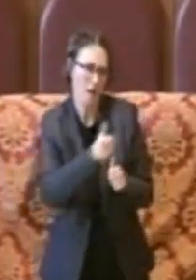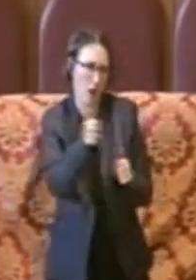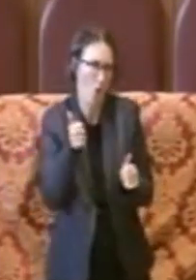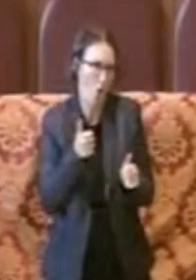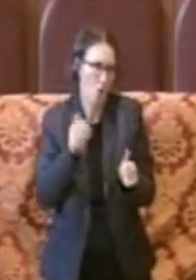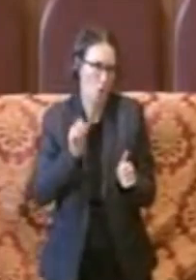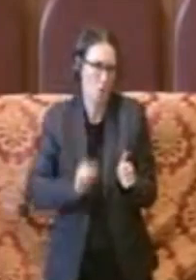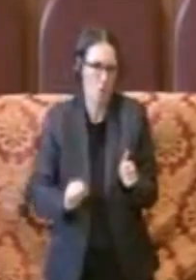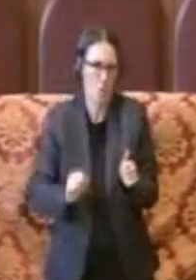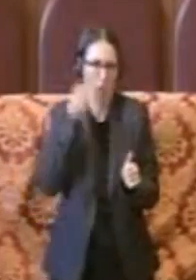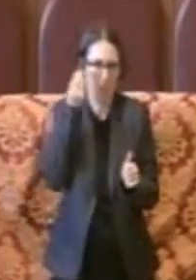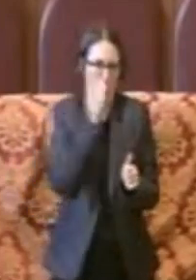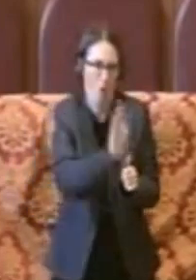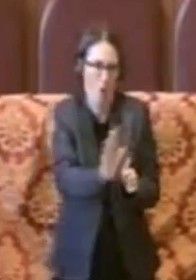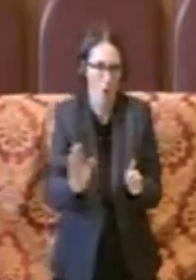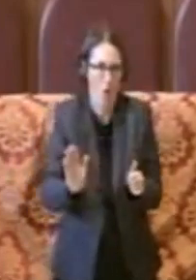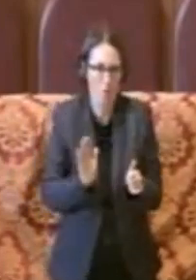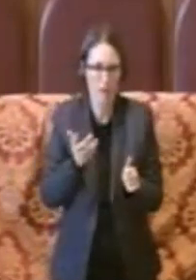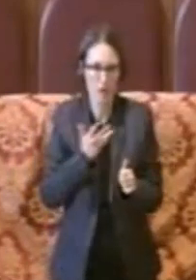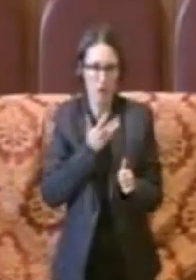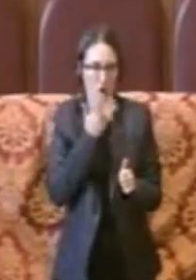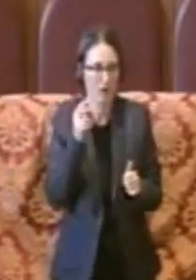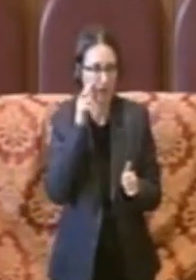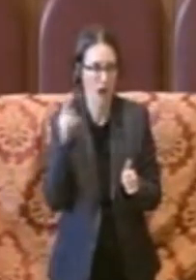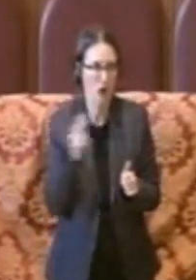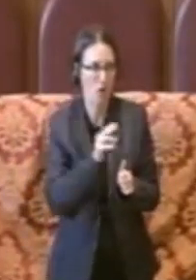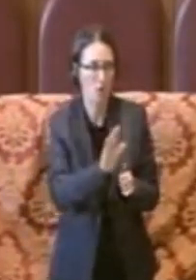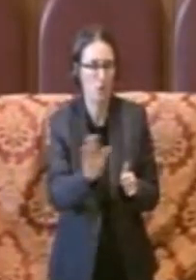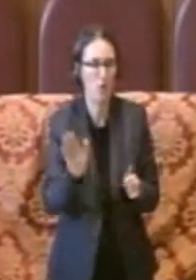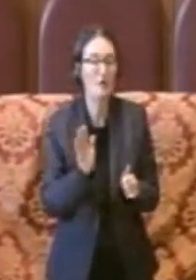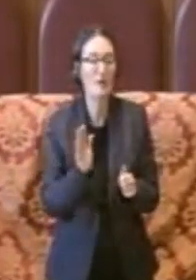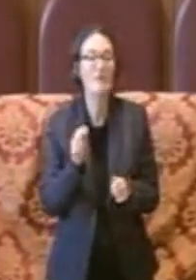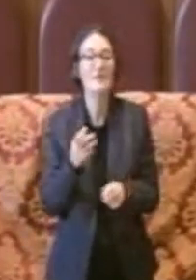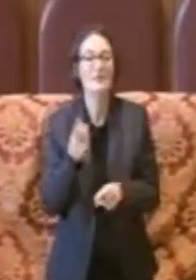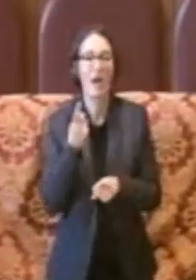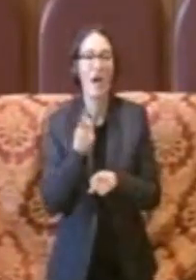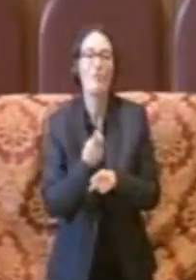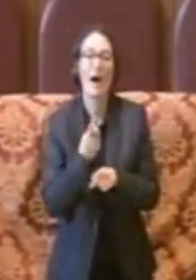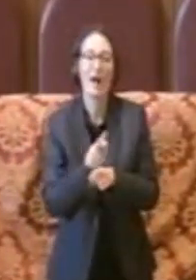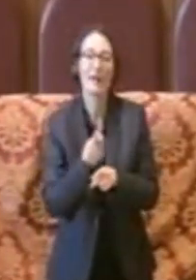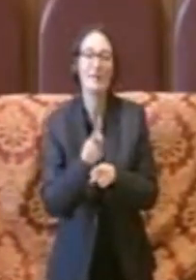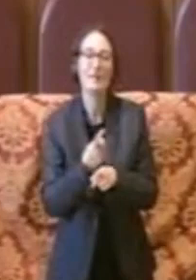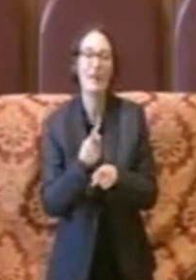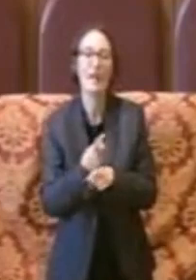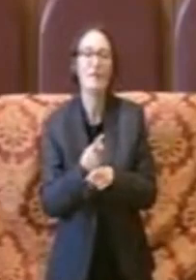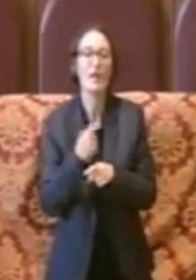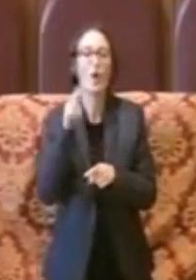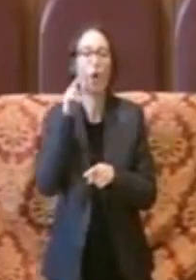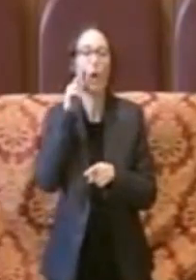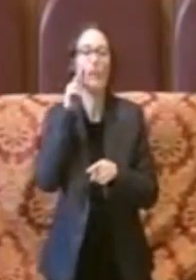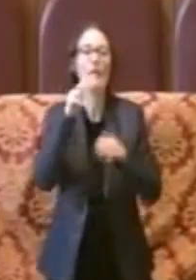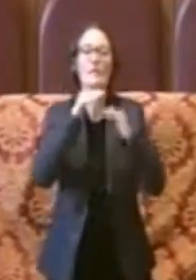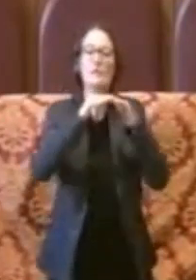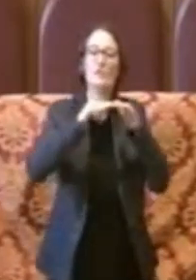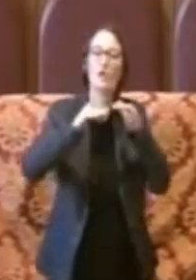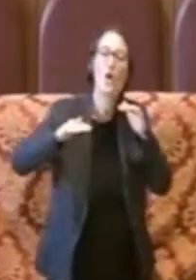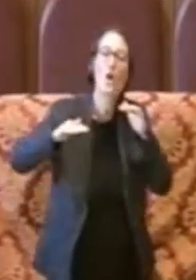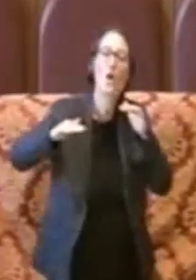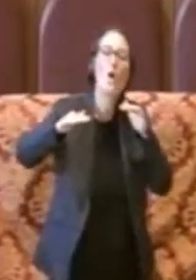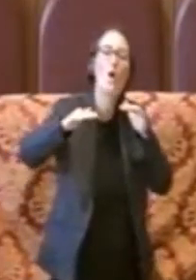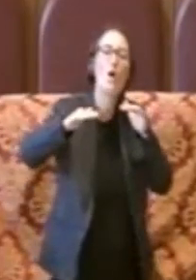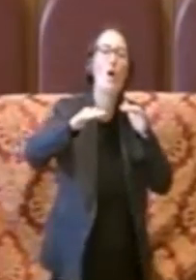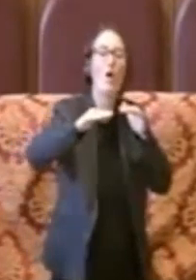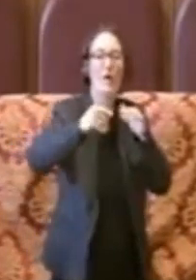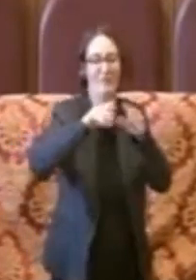rappresentare la sua visione però devono avere un orizzonte che è quello appunto quinquennale quindi quello di